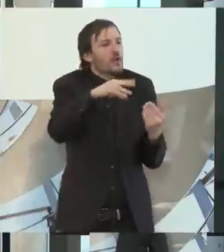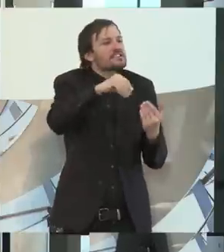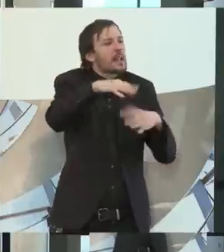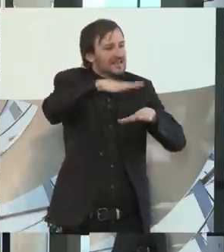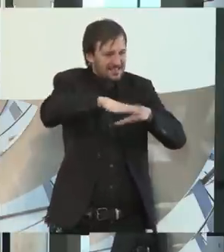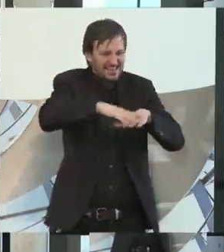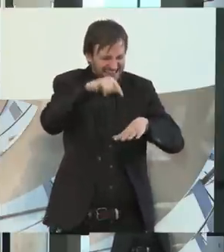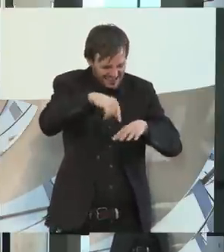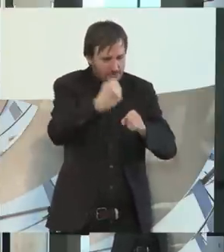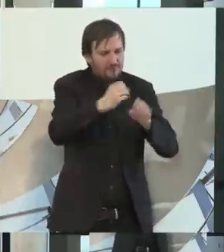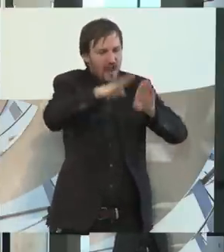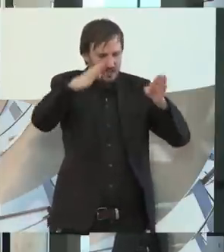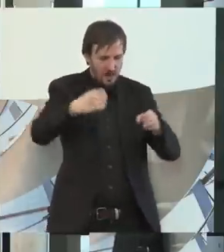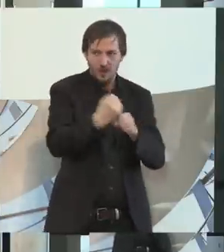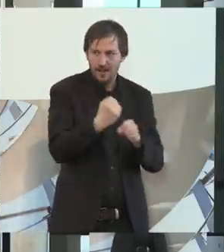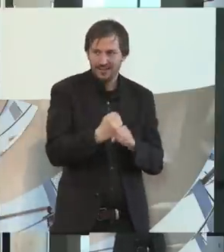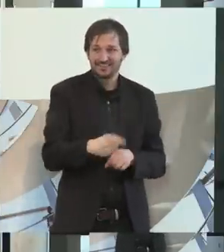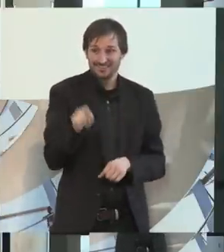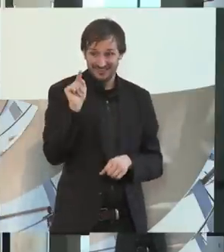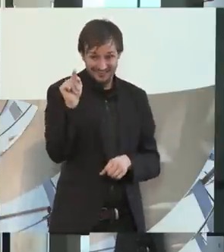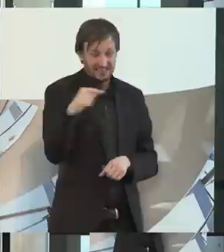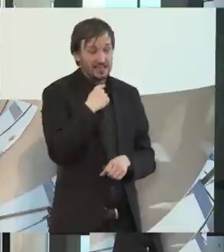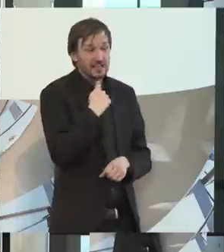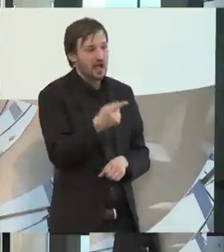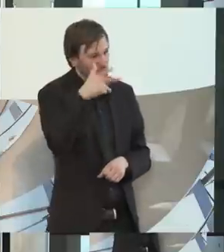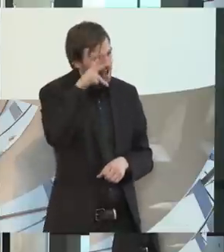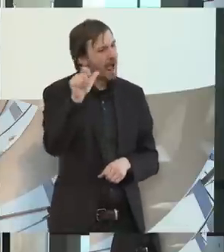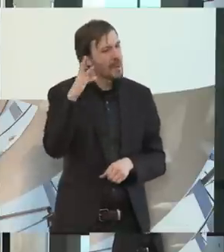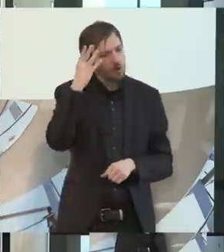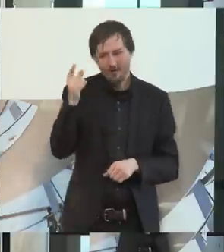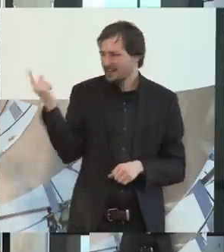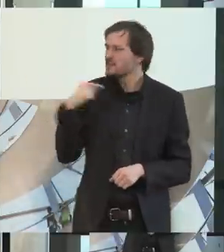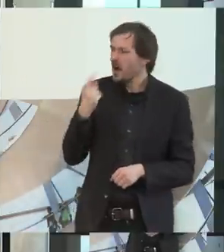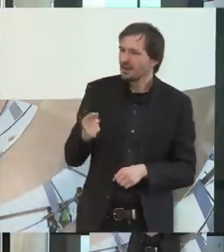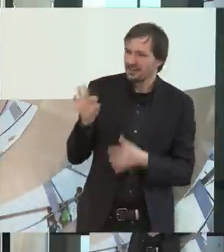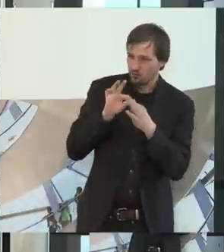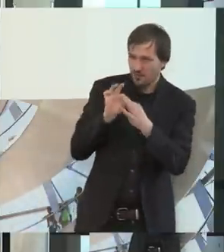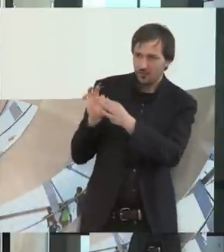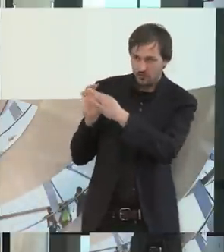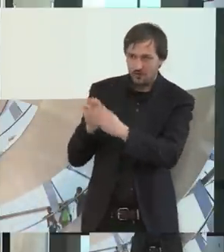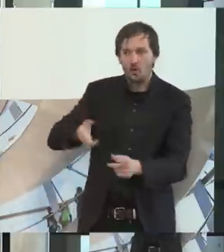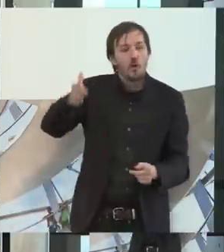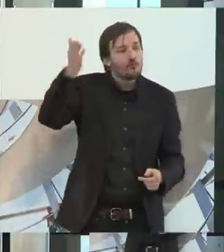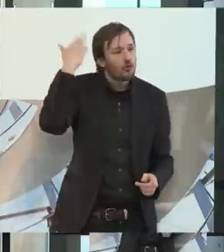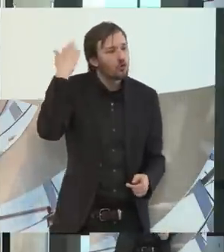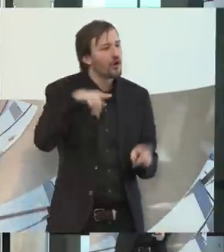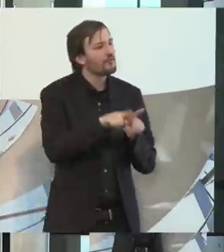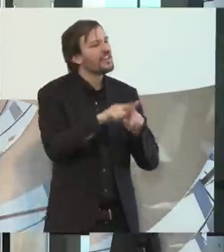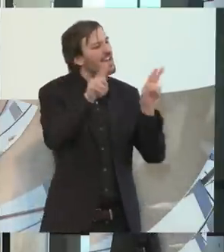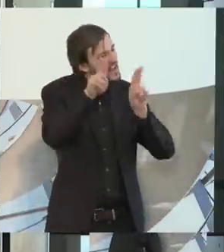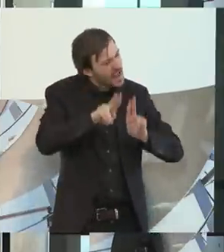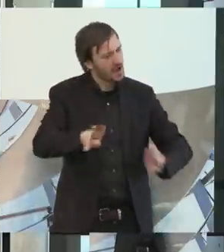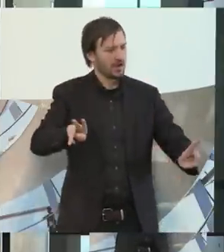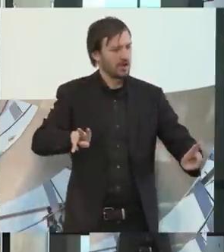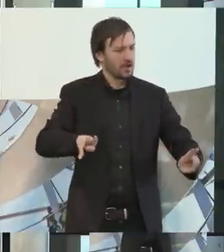Zu dem, was der Herr hier gerade sagte und das, was der Herr Laumann aussagt, dass es früher die Ehre gab,